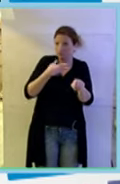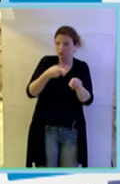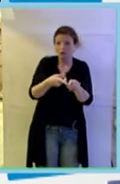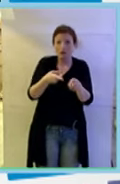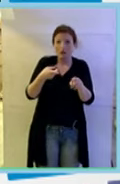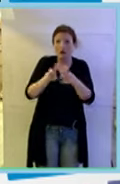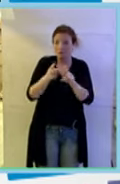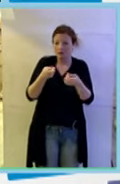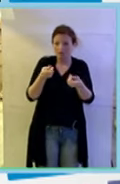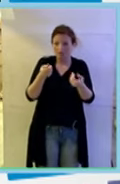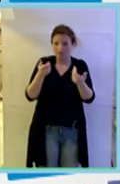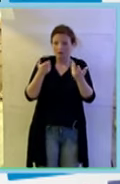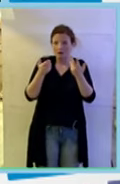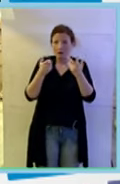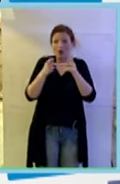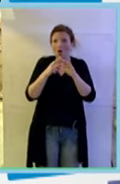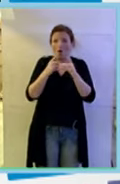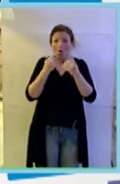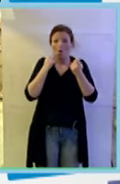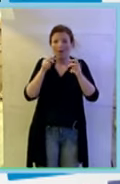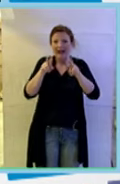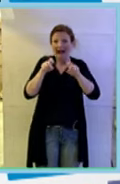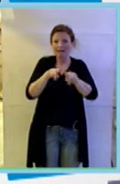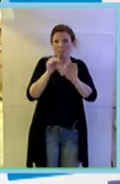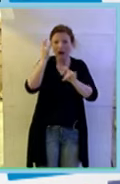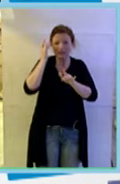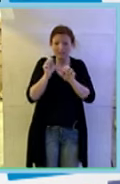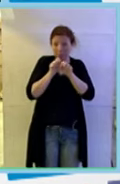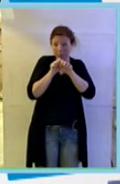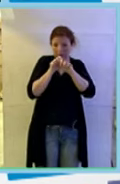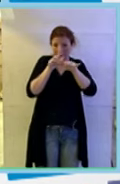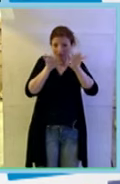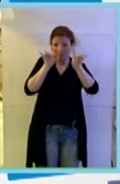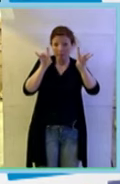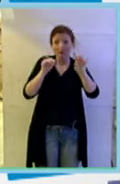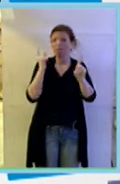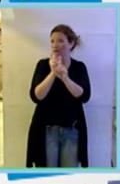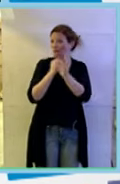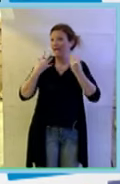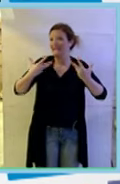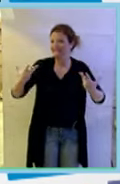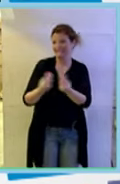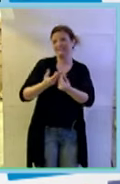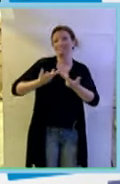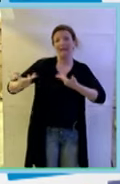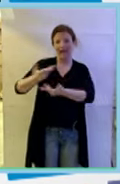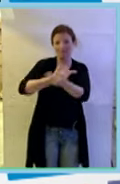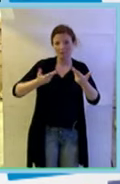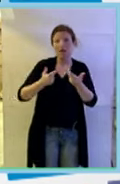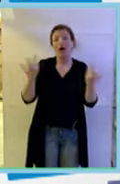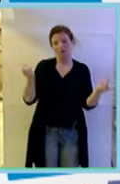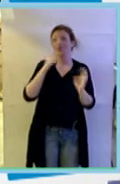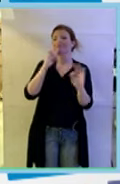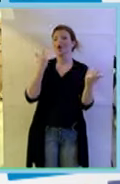a una potenziale pandemia, bisogna che lavoriamo tutti insieme. E quindi con rispetto ed